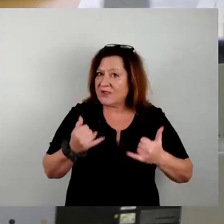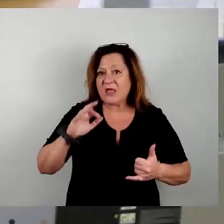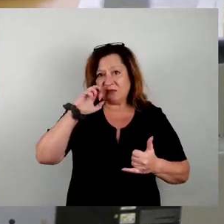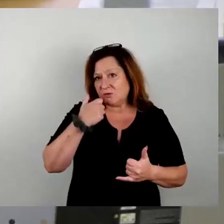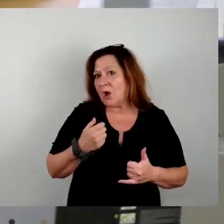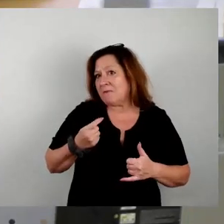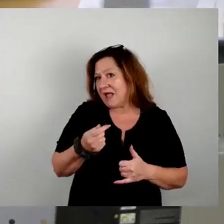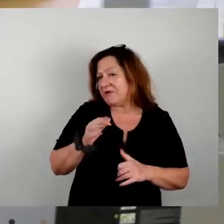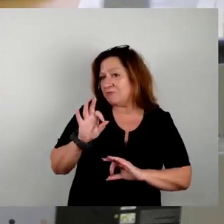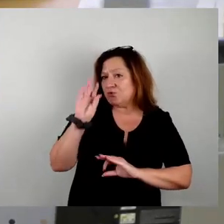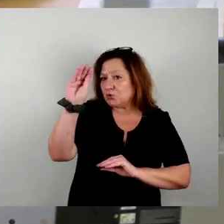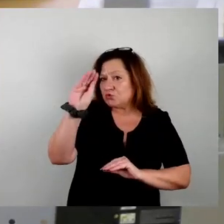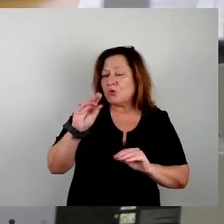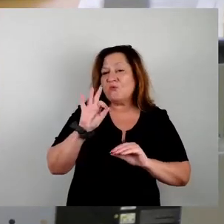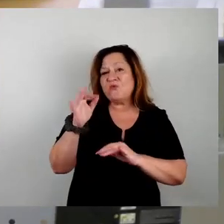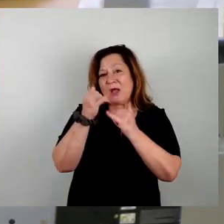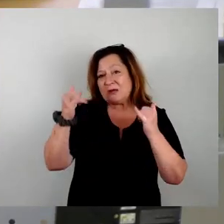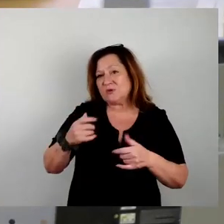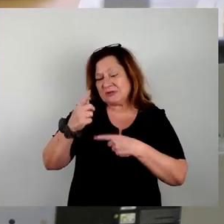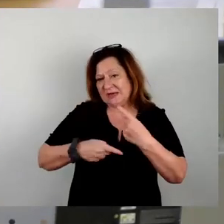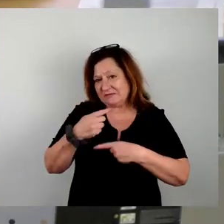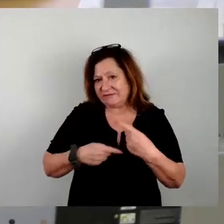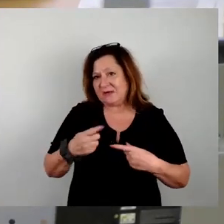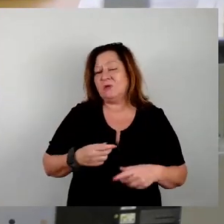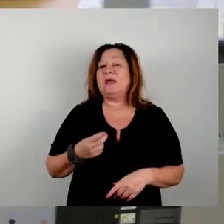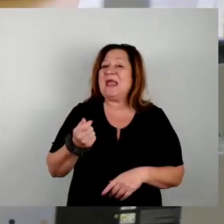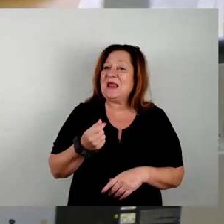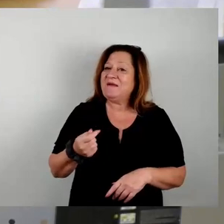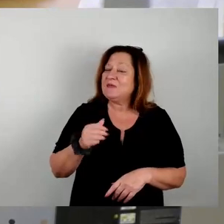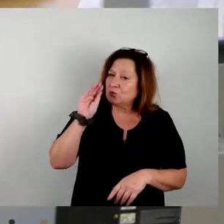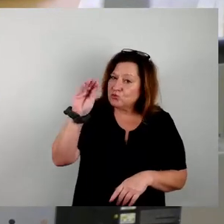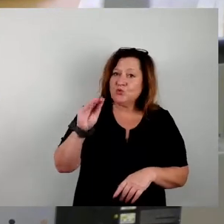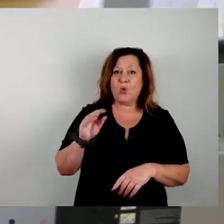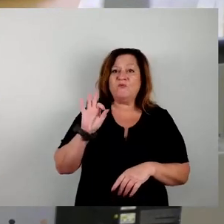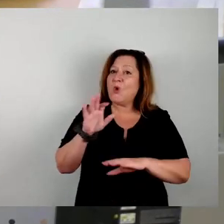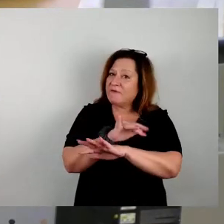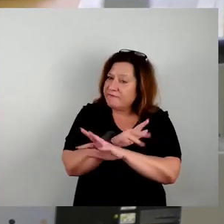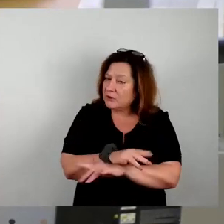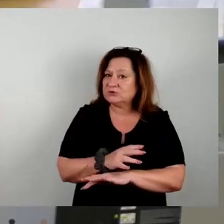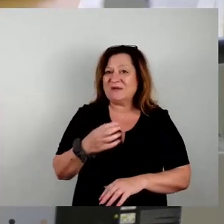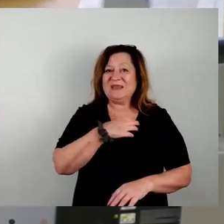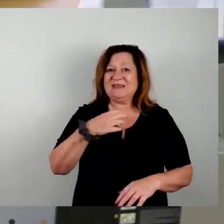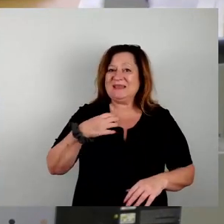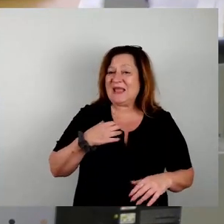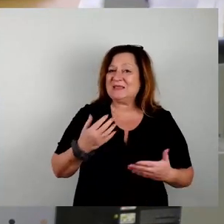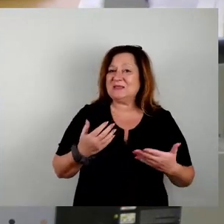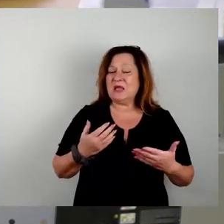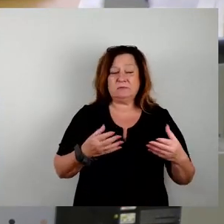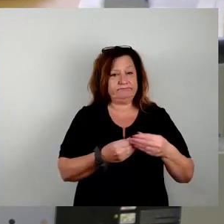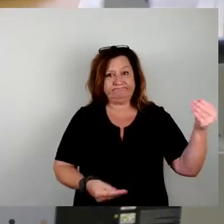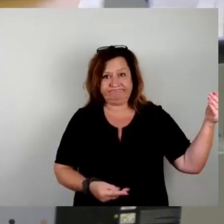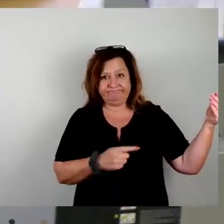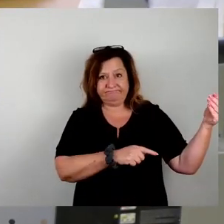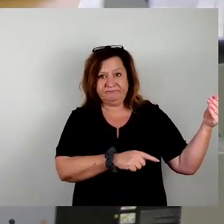Industrieentwicklung. Es ist eine Investition in die Zukunft, in die Wirtschaft und Dresden, das steht auch in der Vorlage, Sie wussten es vielleicht auch so schon,